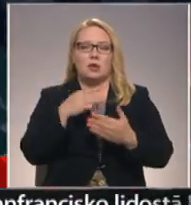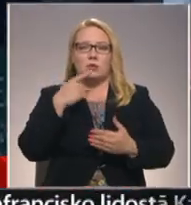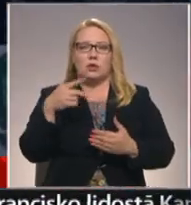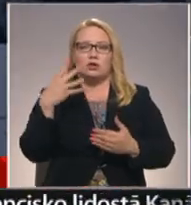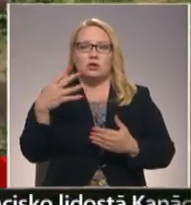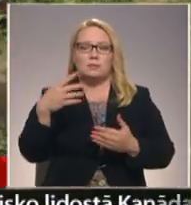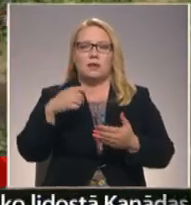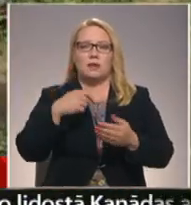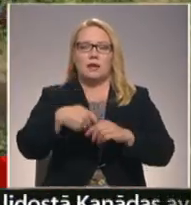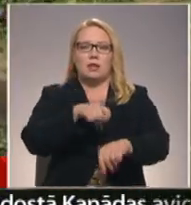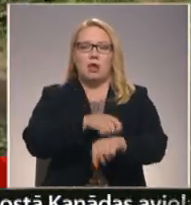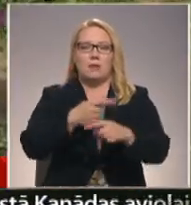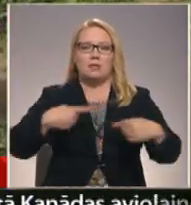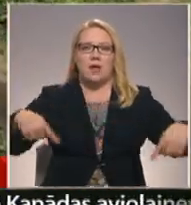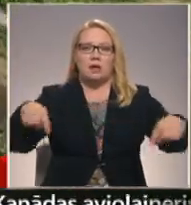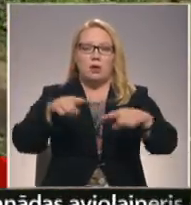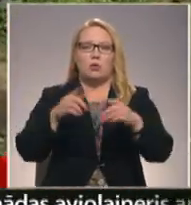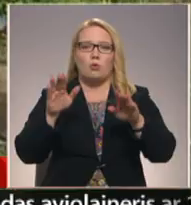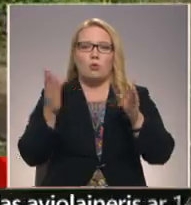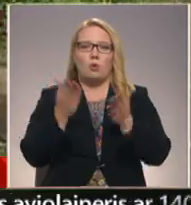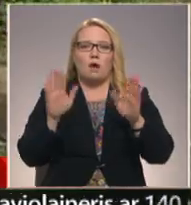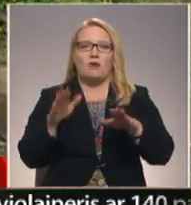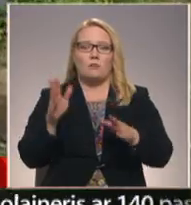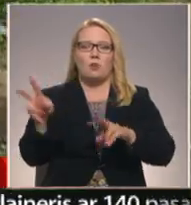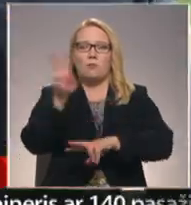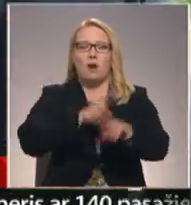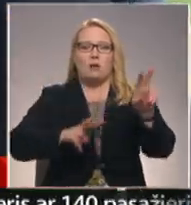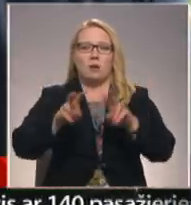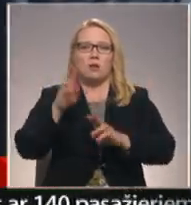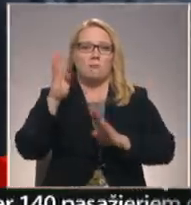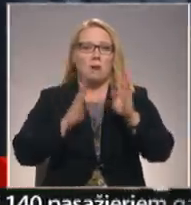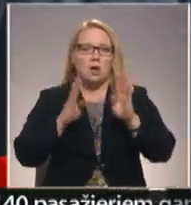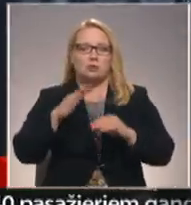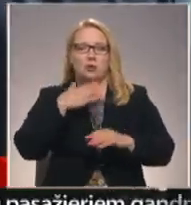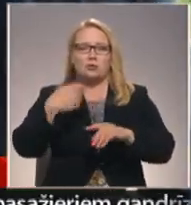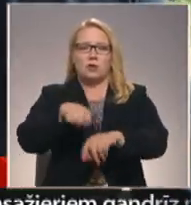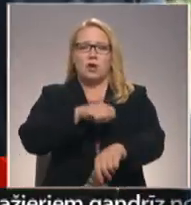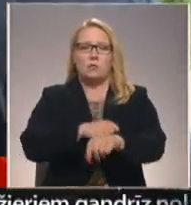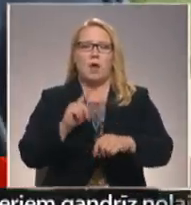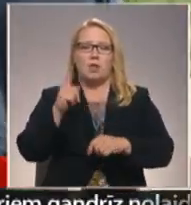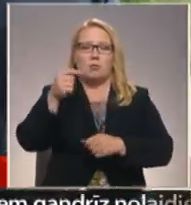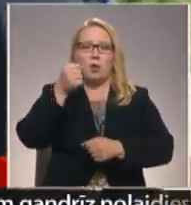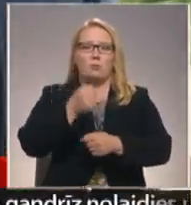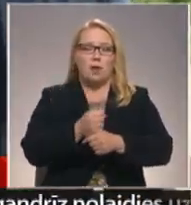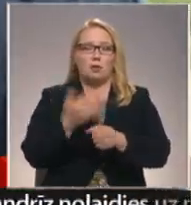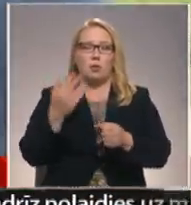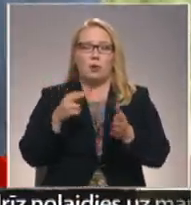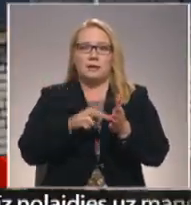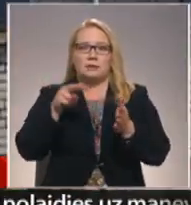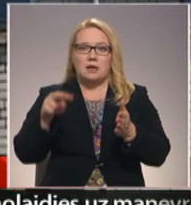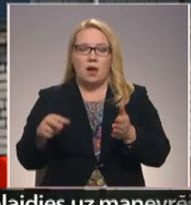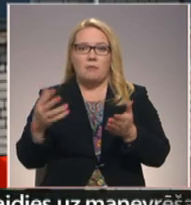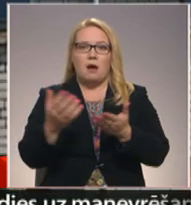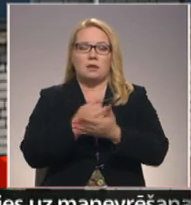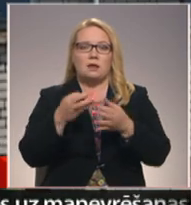km lielu teritoriju, kurā viņš varētu atrasties. Pārmeklējot mežu sīvanu vairāk kilometru atālumā no pieturs, kurā viņš izskāp atradu